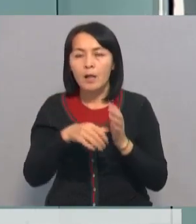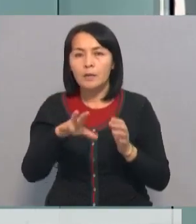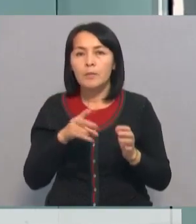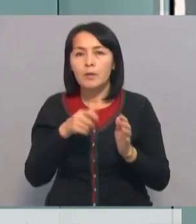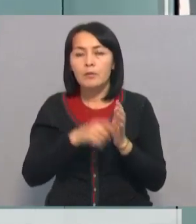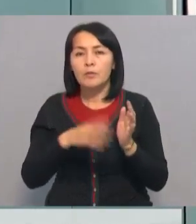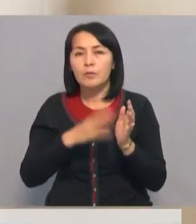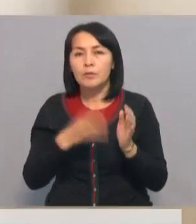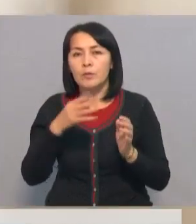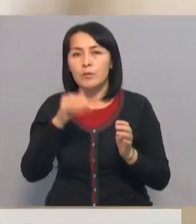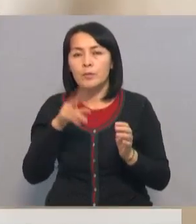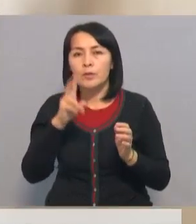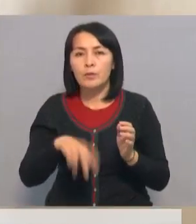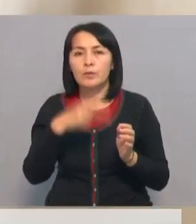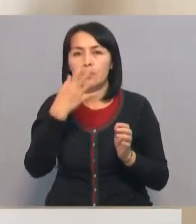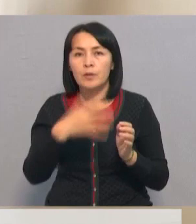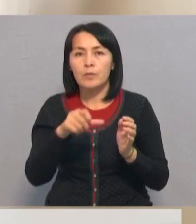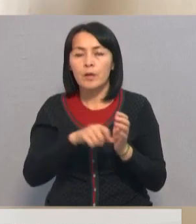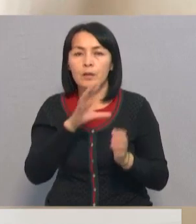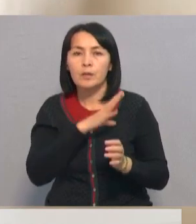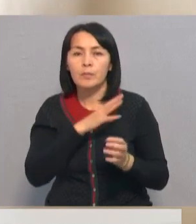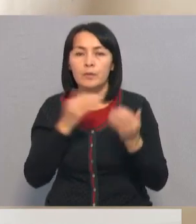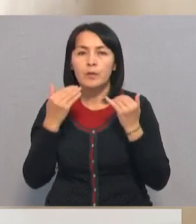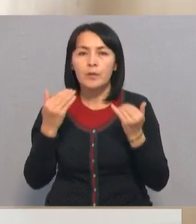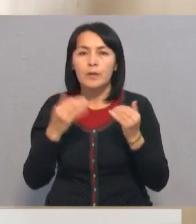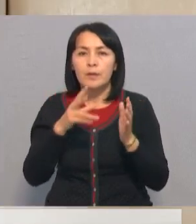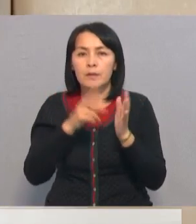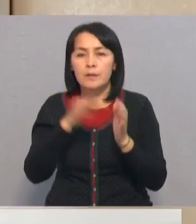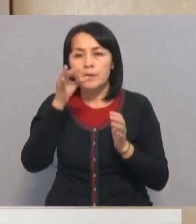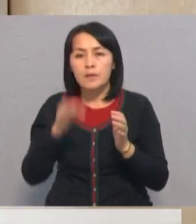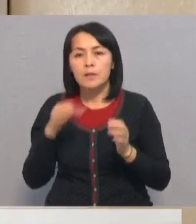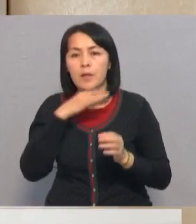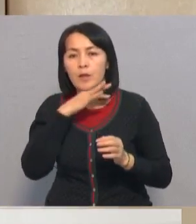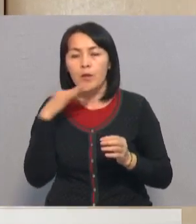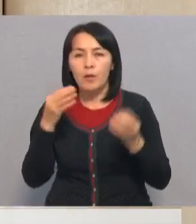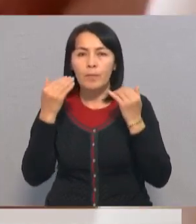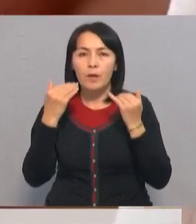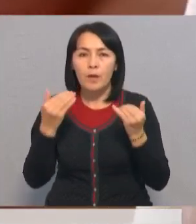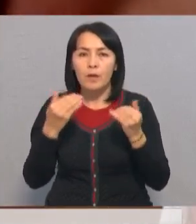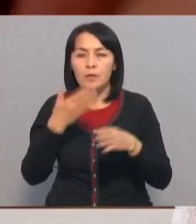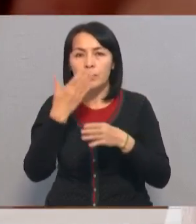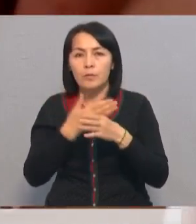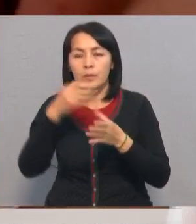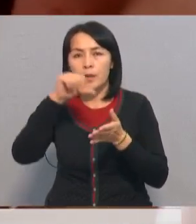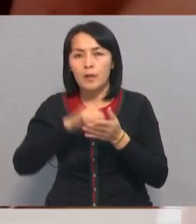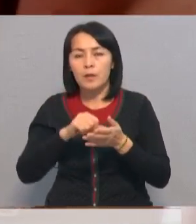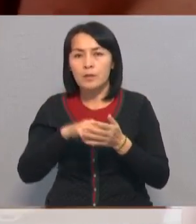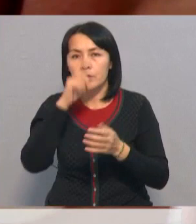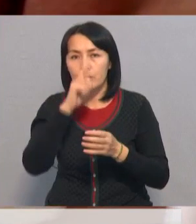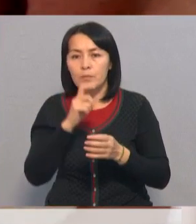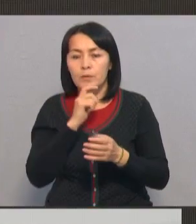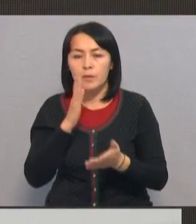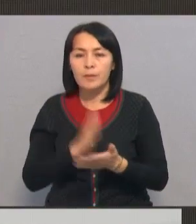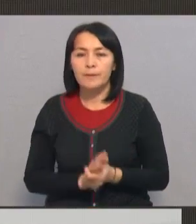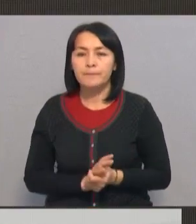694 226 ға жеткен, яғни сегі зесеге көбеген. Ал патронаж қызметіне қатысты түсінспе үшіліктер